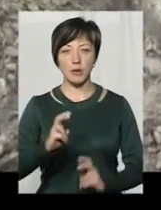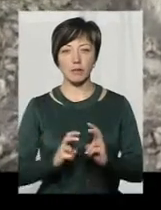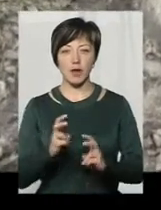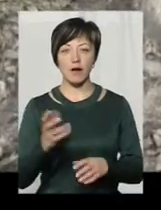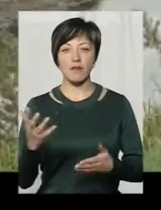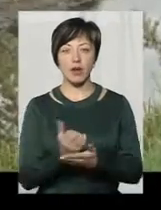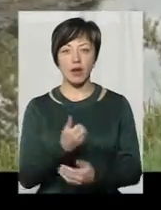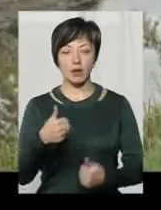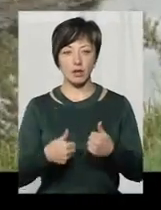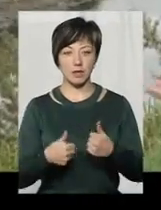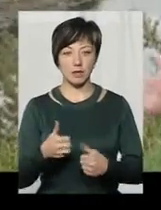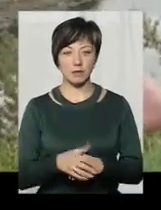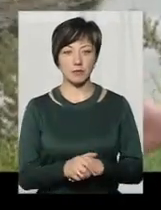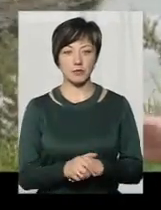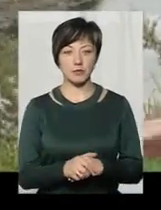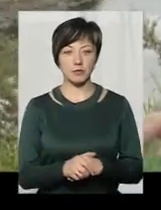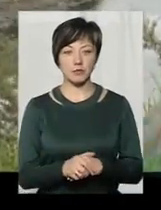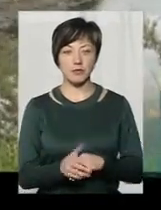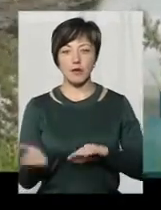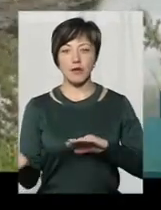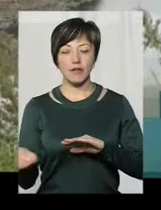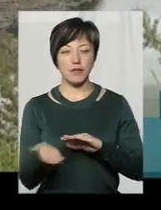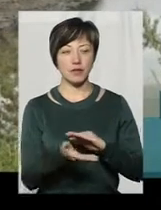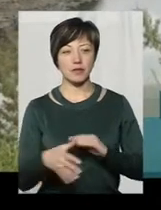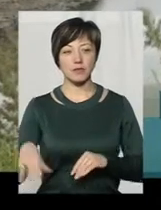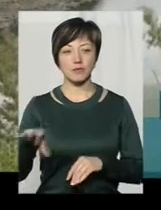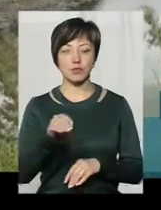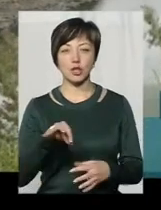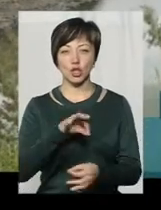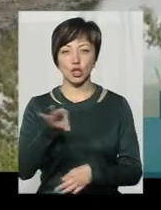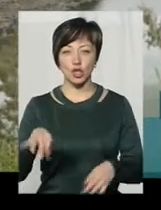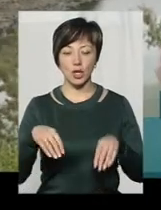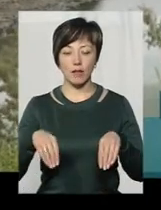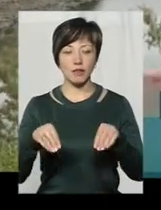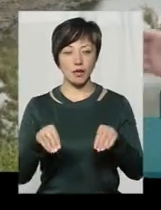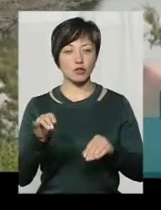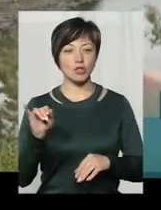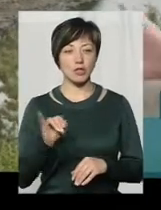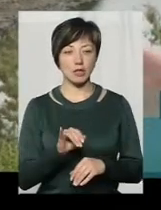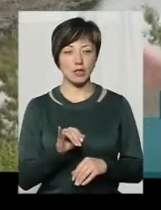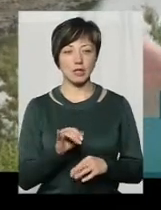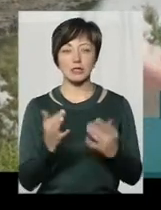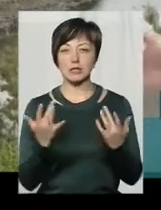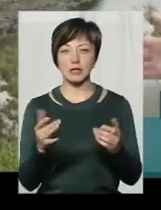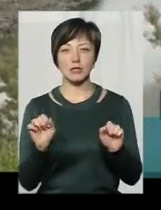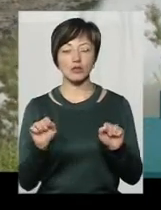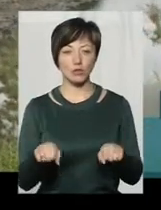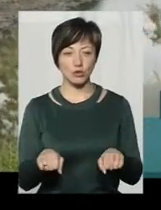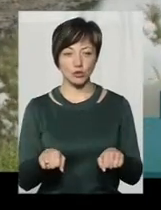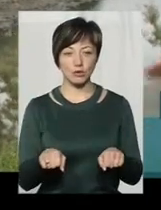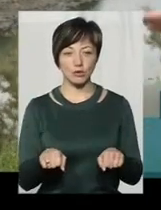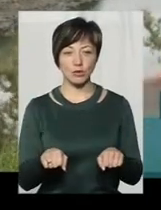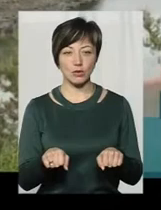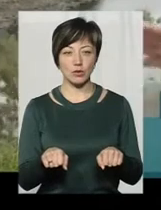яке виграло тендер. Вирізати вдоль річки всі лишні насадження і скільки зможемо,